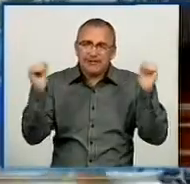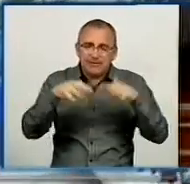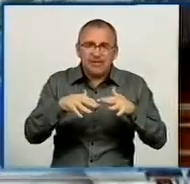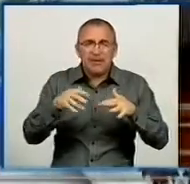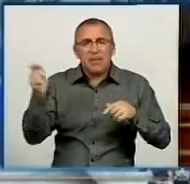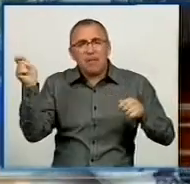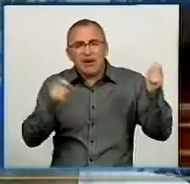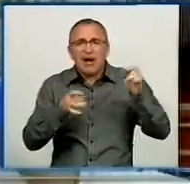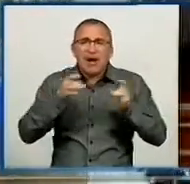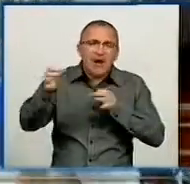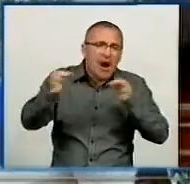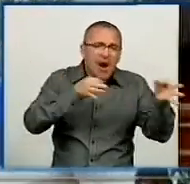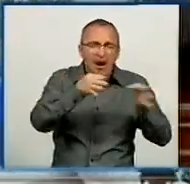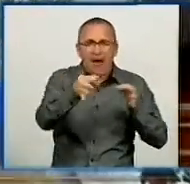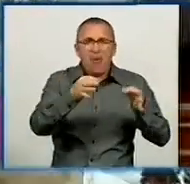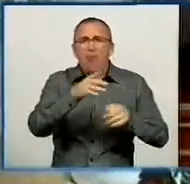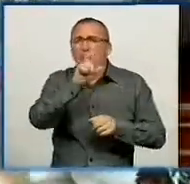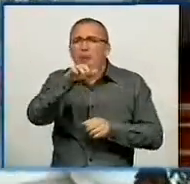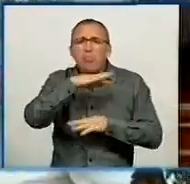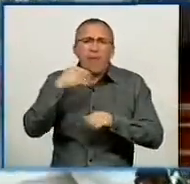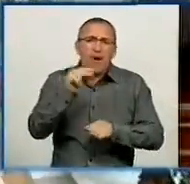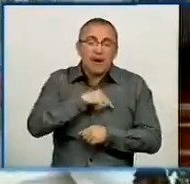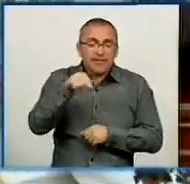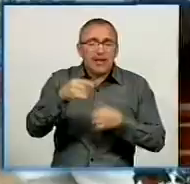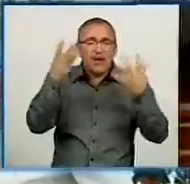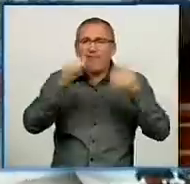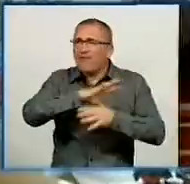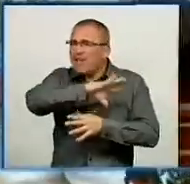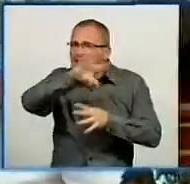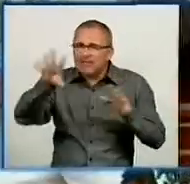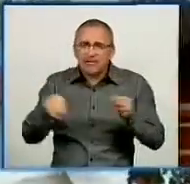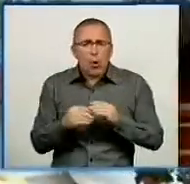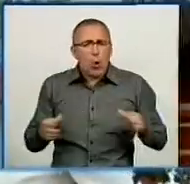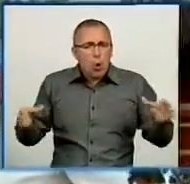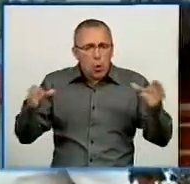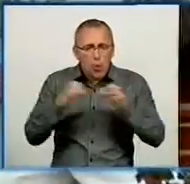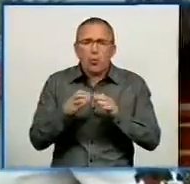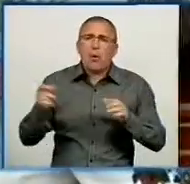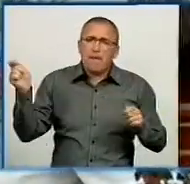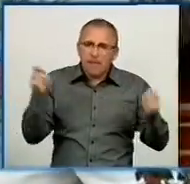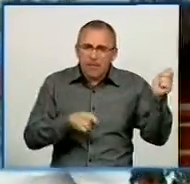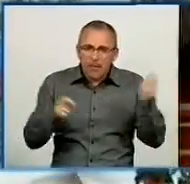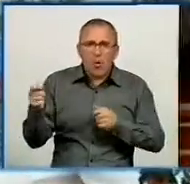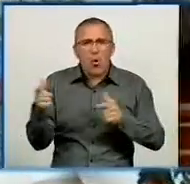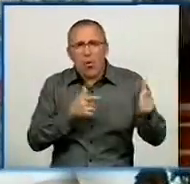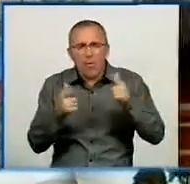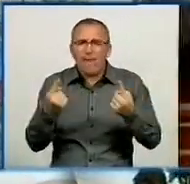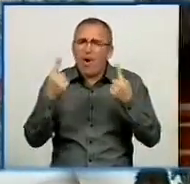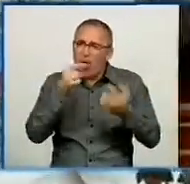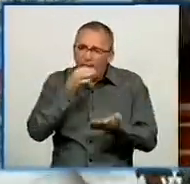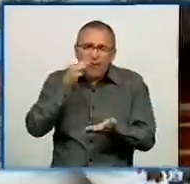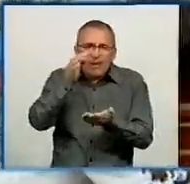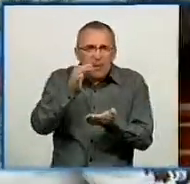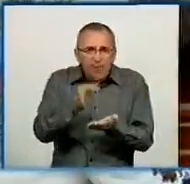з районів, людей повно роботи, а вони в цей день всі абсолютно гуртуються, приїжджають, готуються з великою відповідальністю.